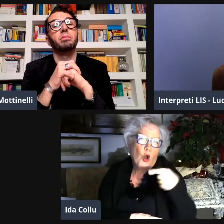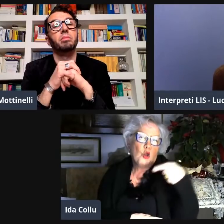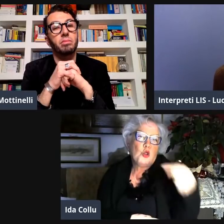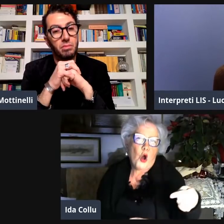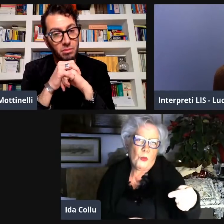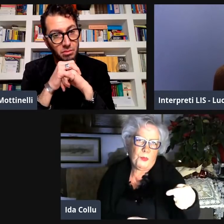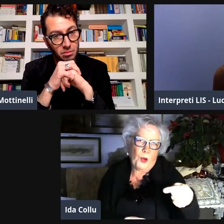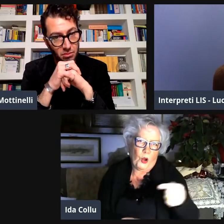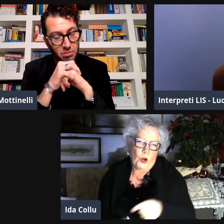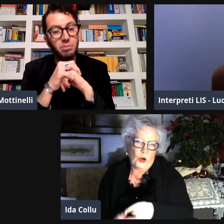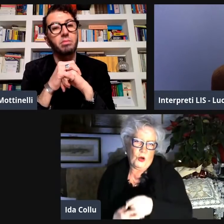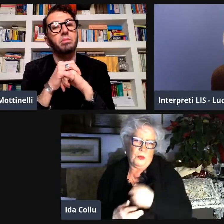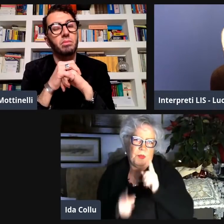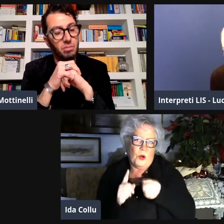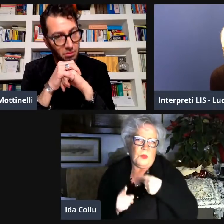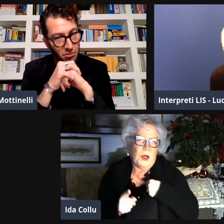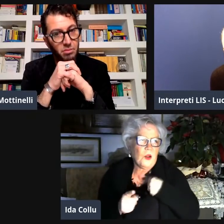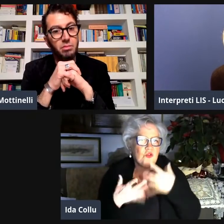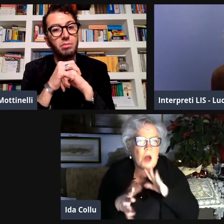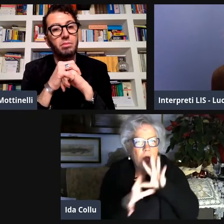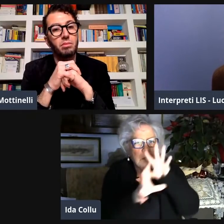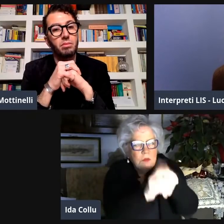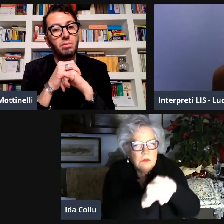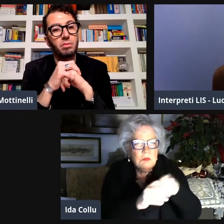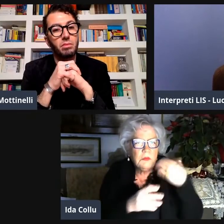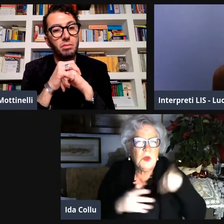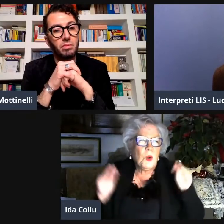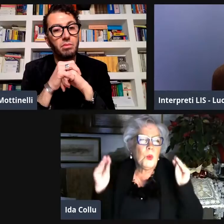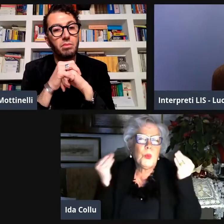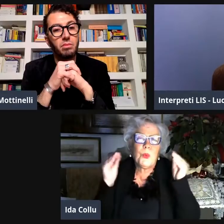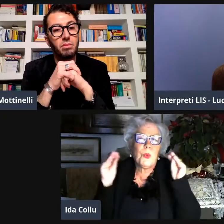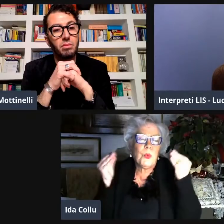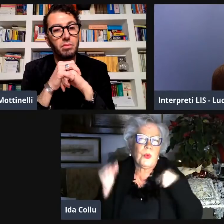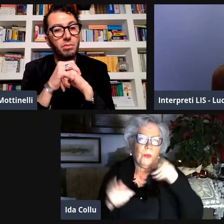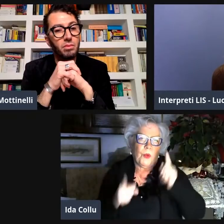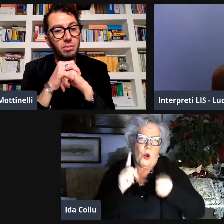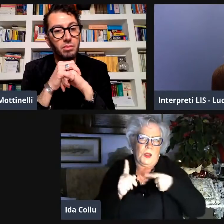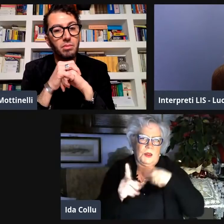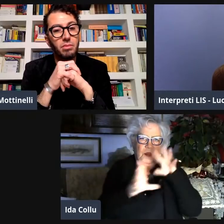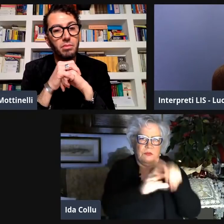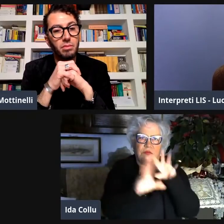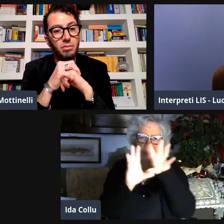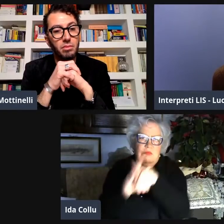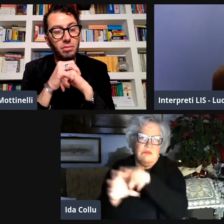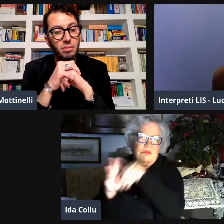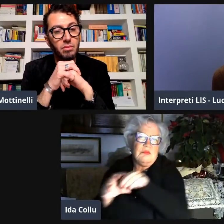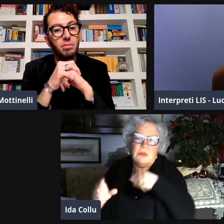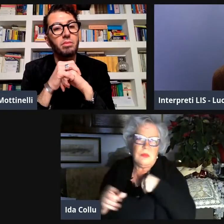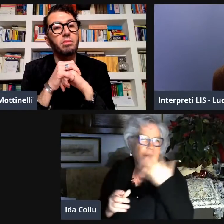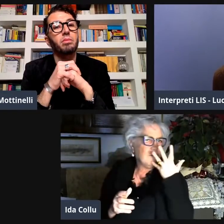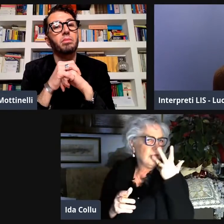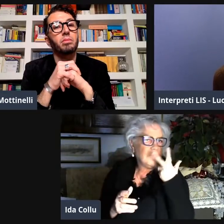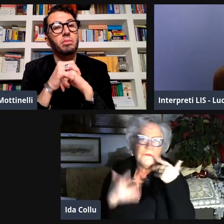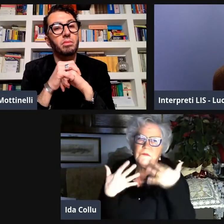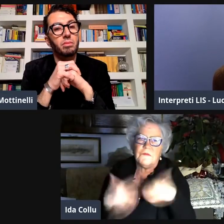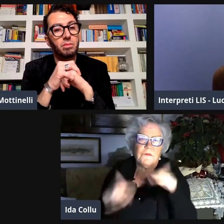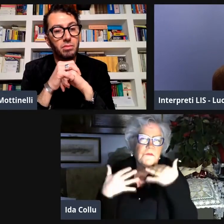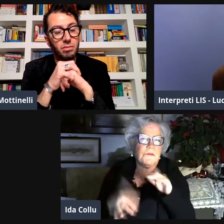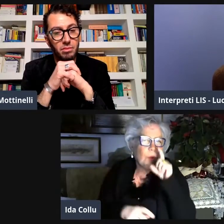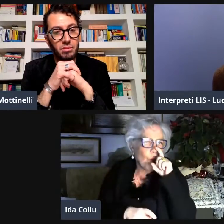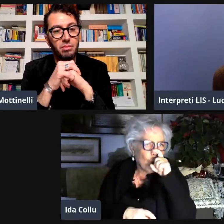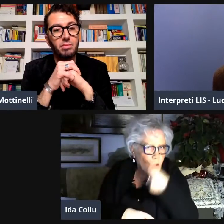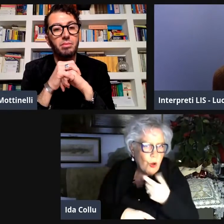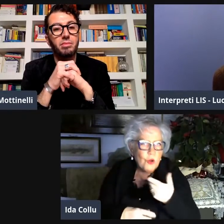Dopo ci siamo incontrati anche a Lenzo successivamente. Io ero giovanissima all'epoca e già ero